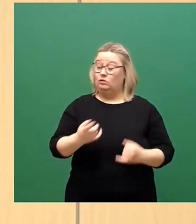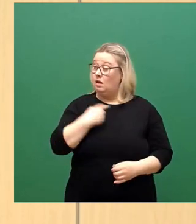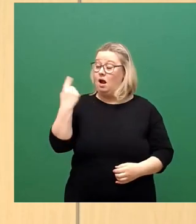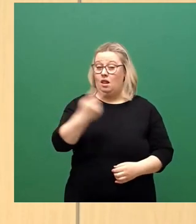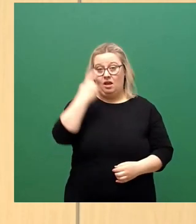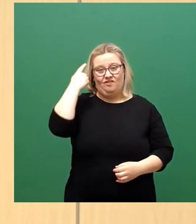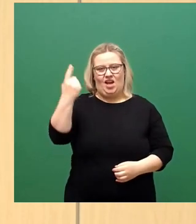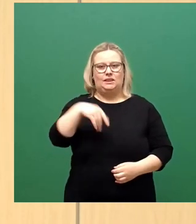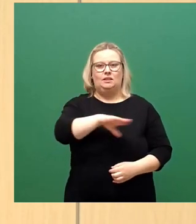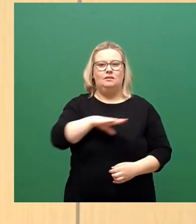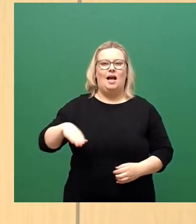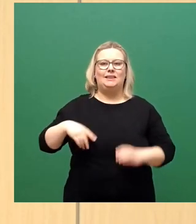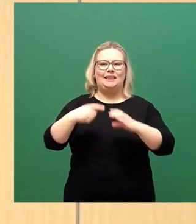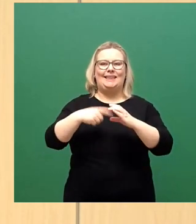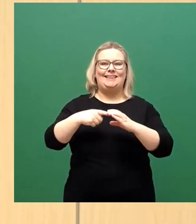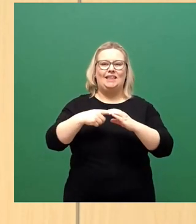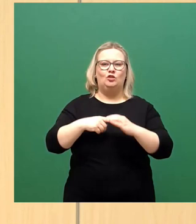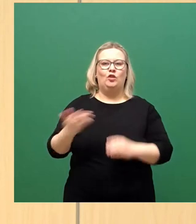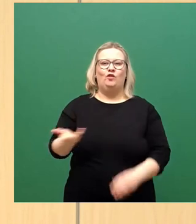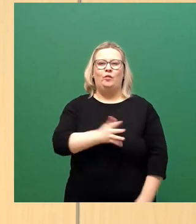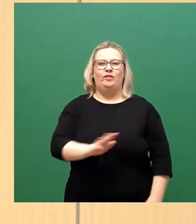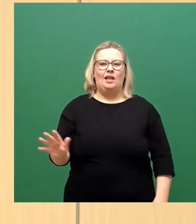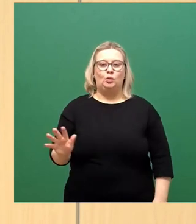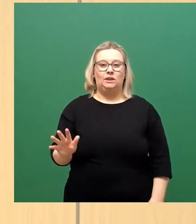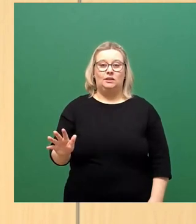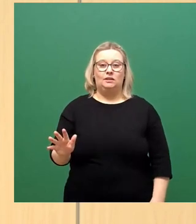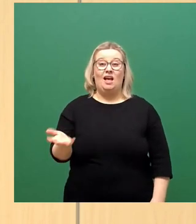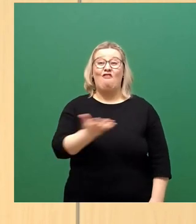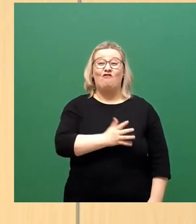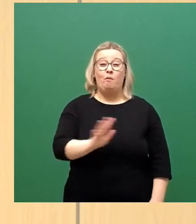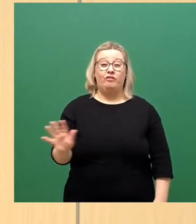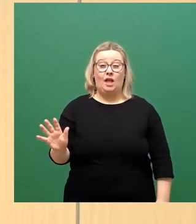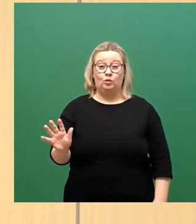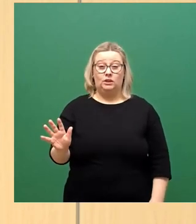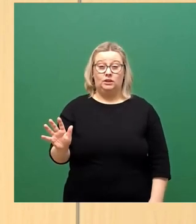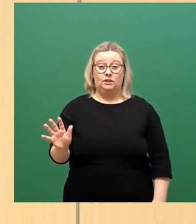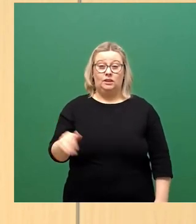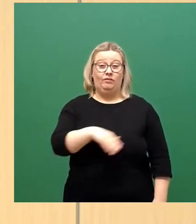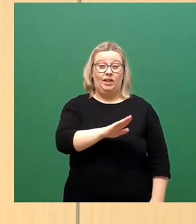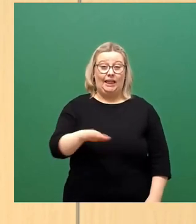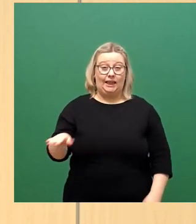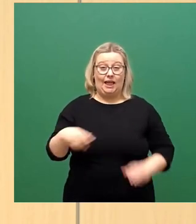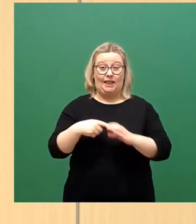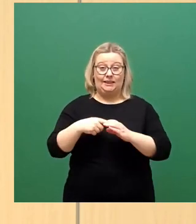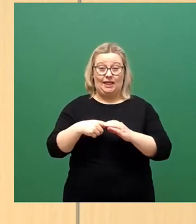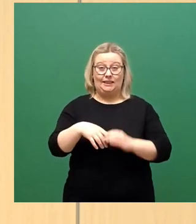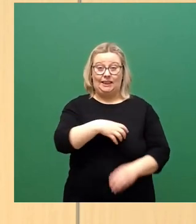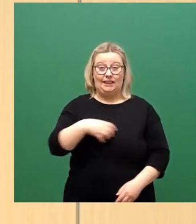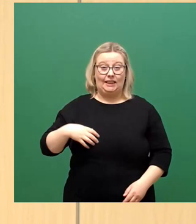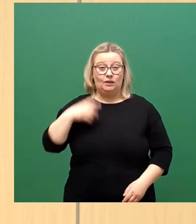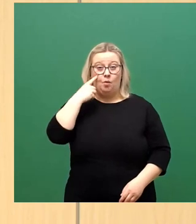Sachsen Inzidenzen von 5.000. Von 5.000. Die Kinderinzidenz liegt in Dresden derzeit bei 2